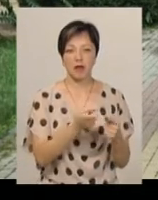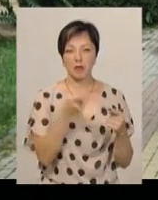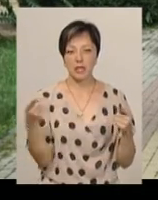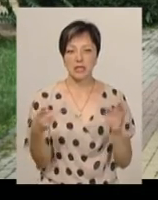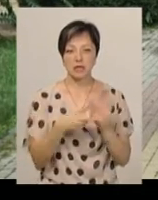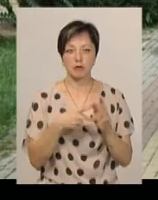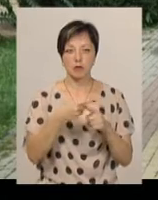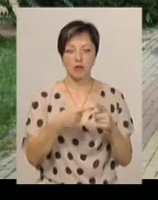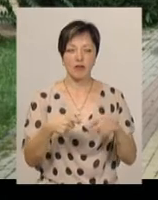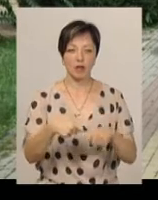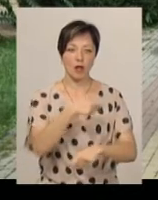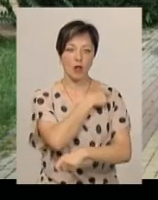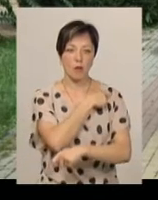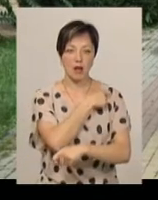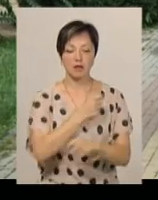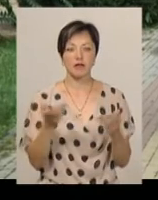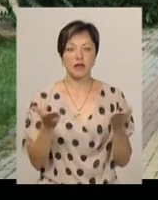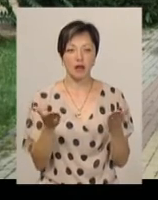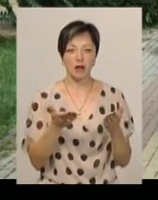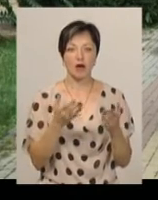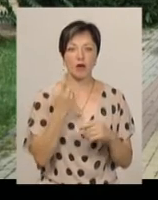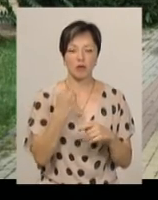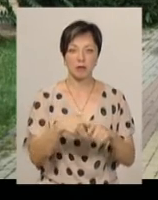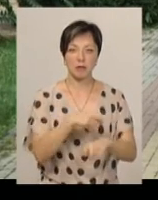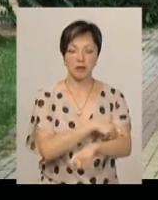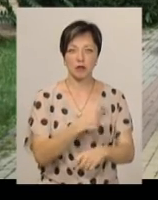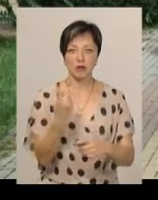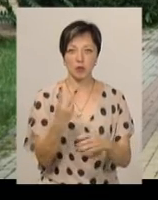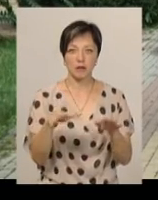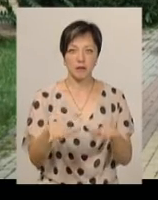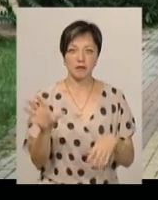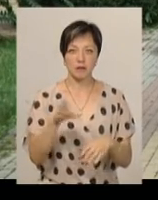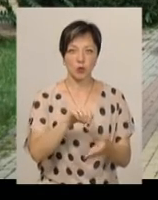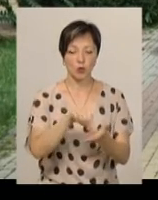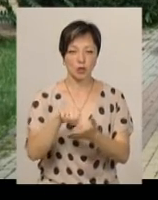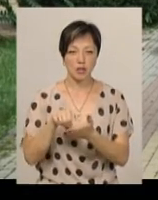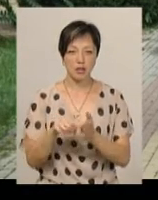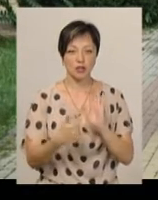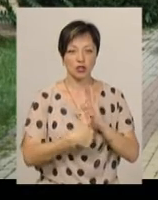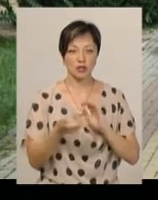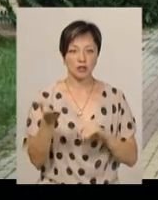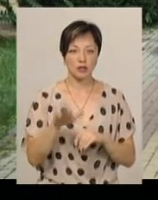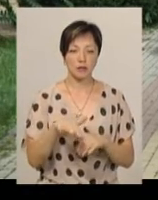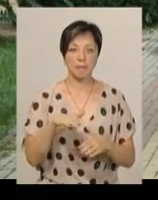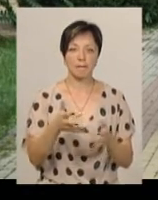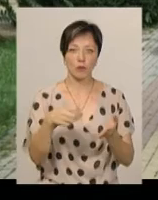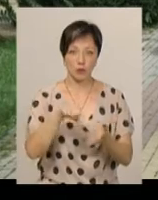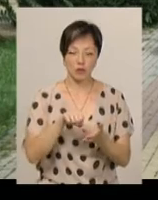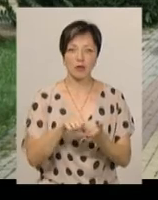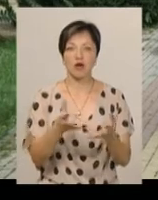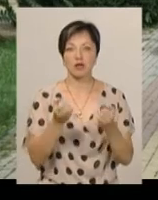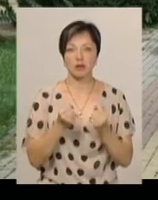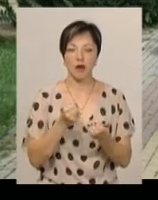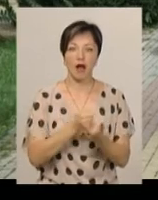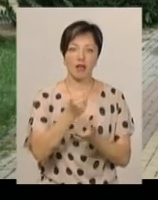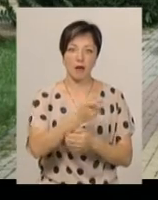7,5 кілометрів, на якій ми також добули друге місце. І всі 6 учасників, які приймали участь, отримали